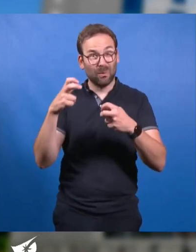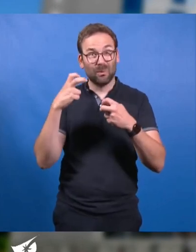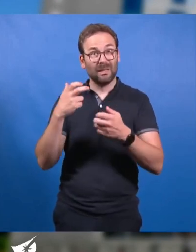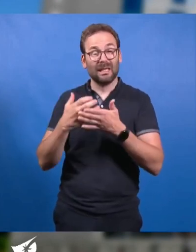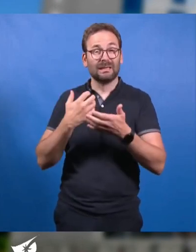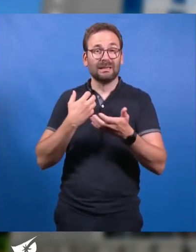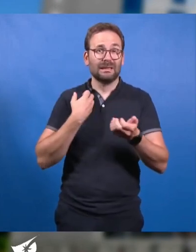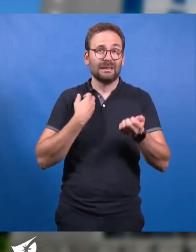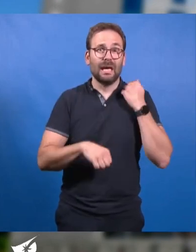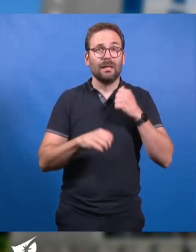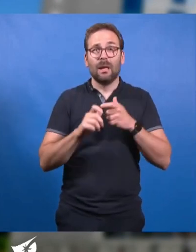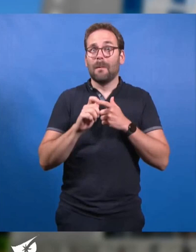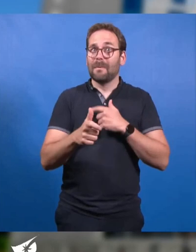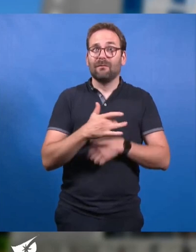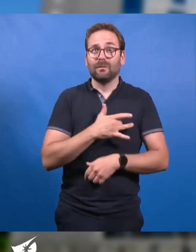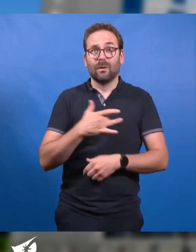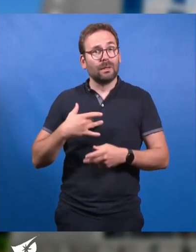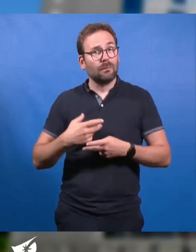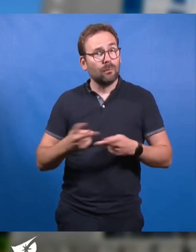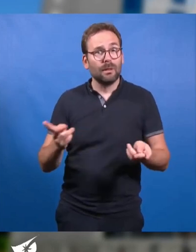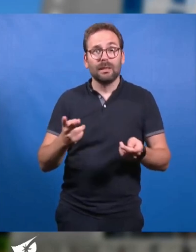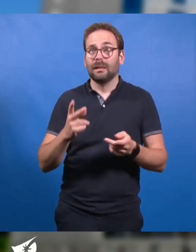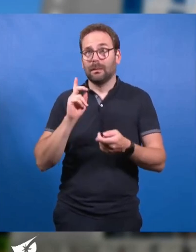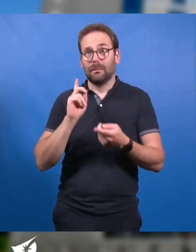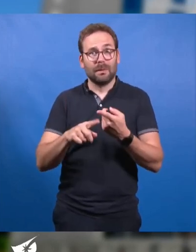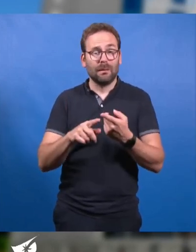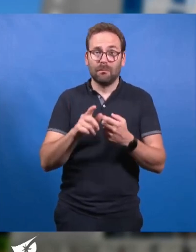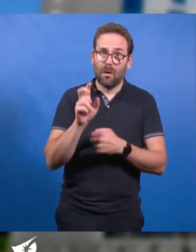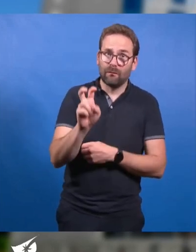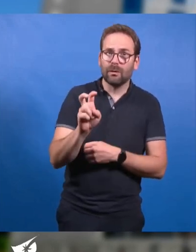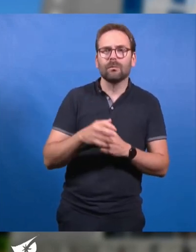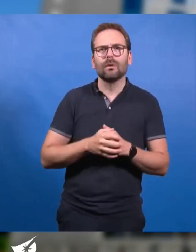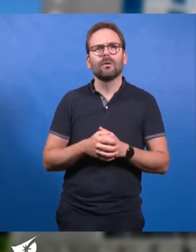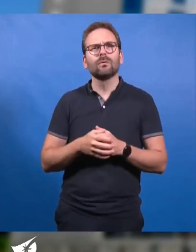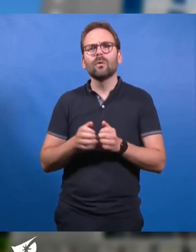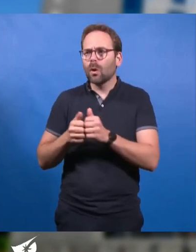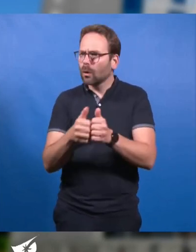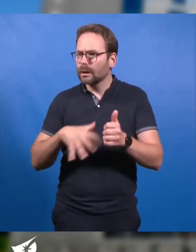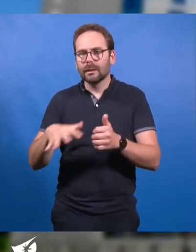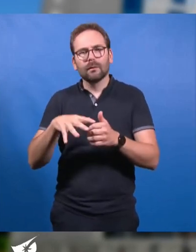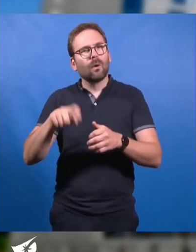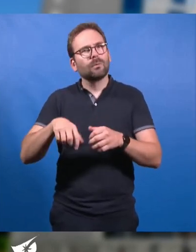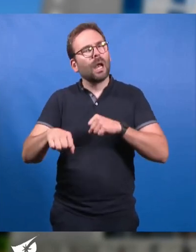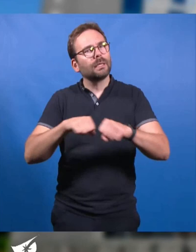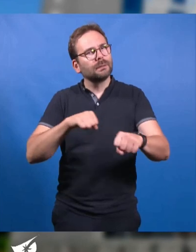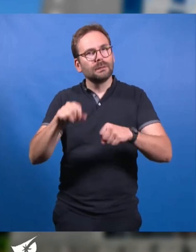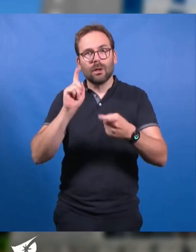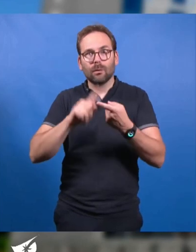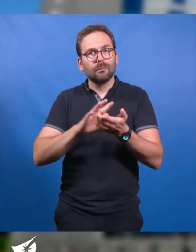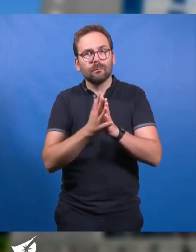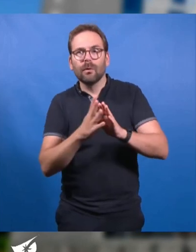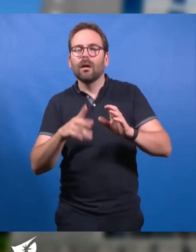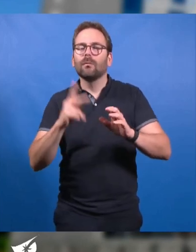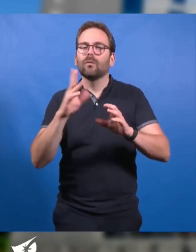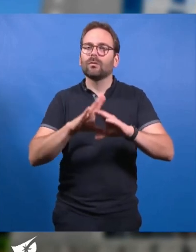qui a des conséquences sur la santé publique et sur l'environnement. En tant que collectivité, nous avons le devoir d'agir pour augmenter la tranquillité